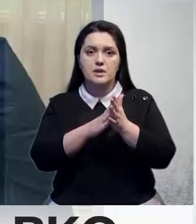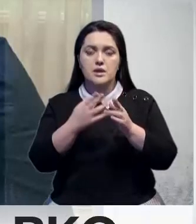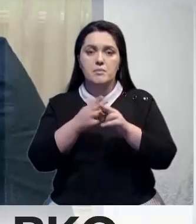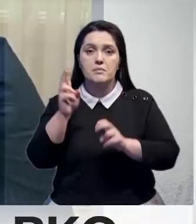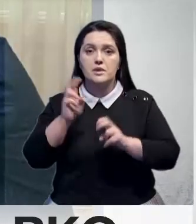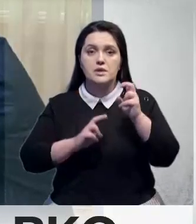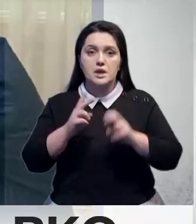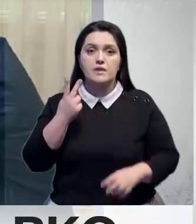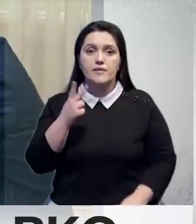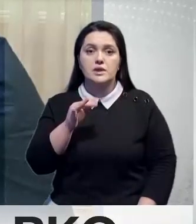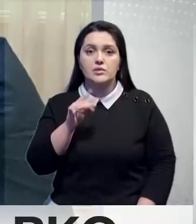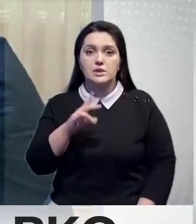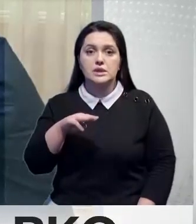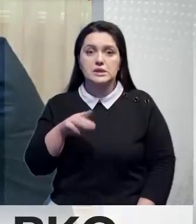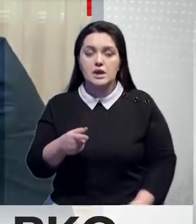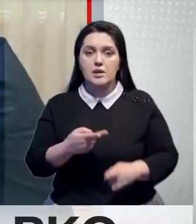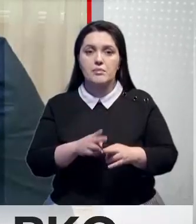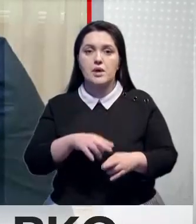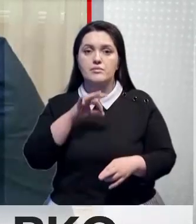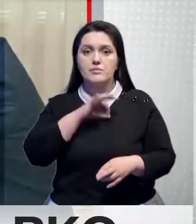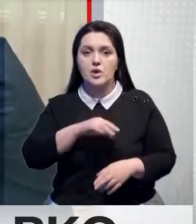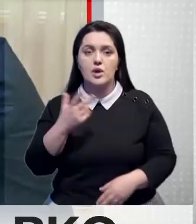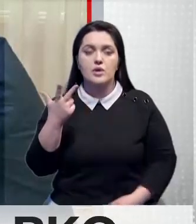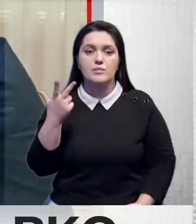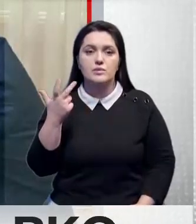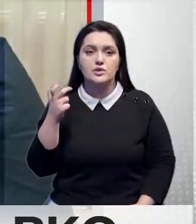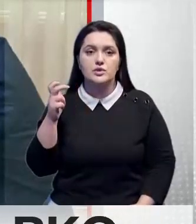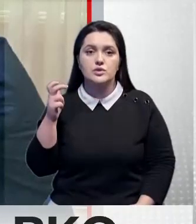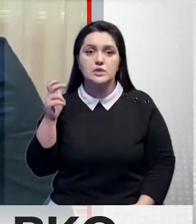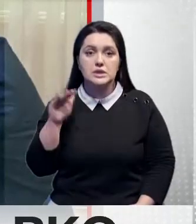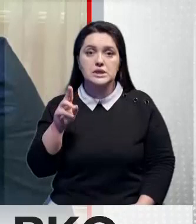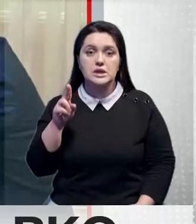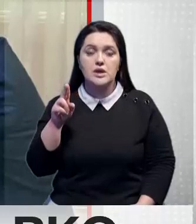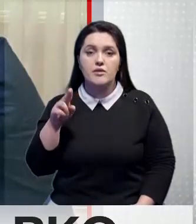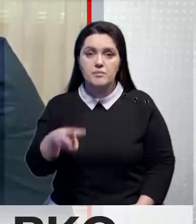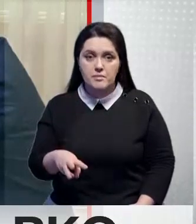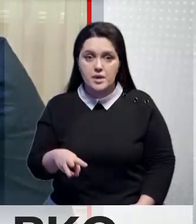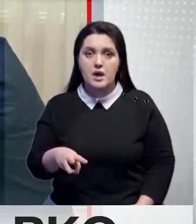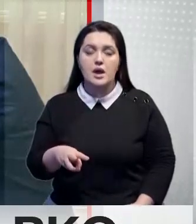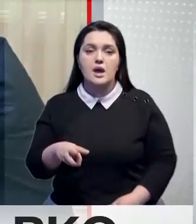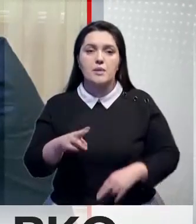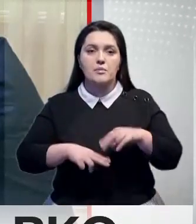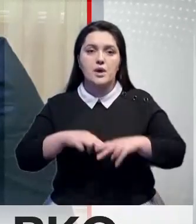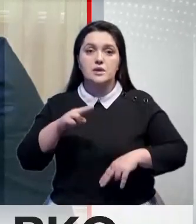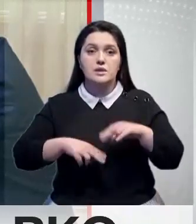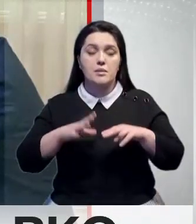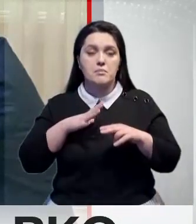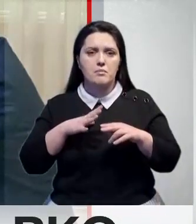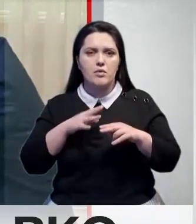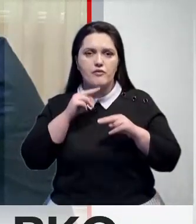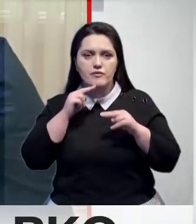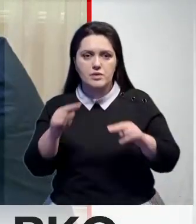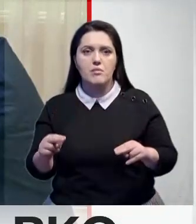промышленные продукции на 2 триллиона тенге, ввели в эксплуатацию больше 300 тысяч квадратных метров жилья. Особое внимание